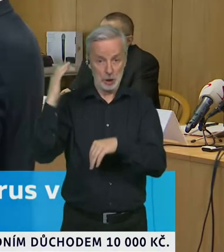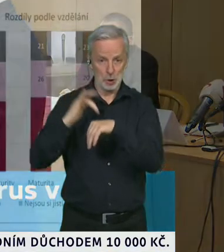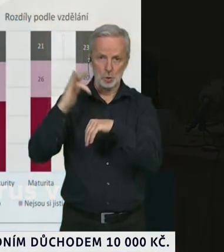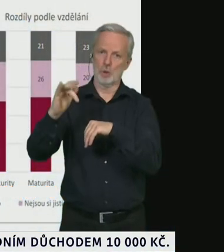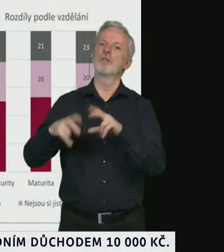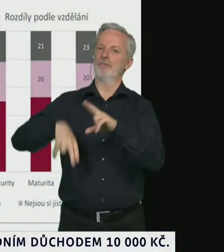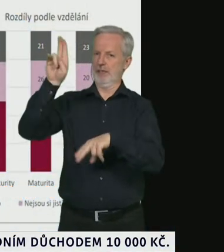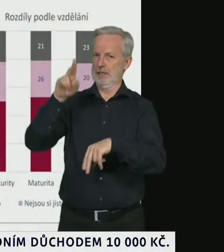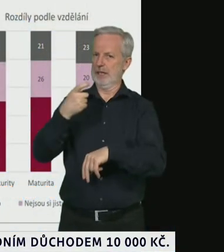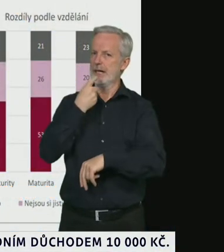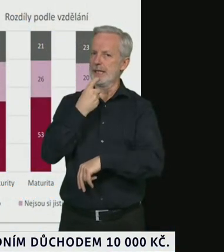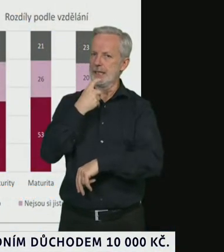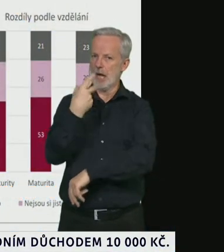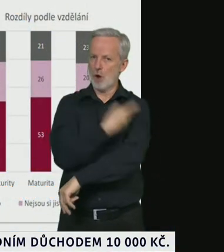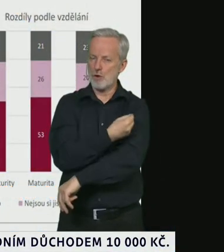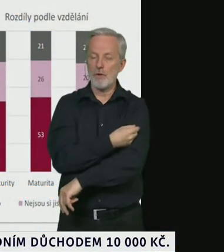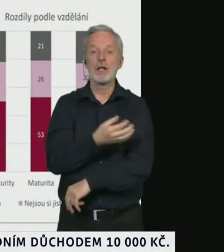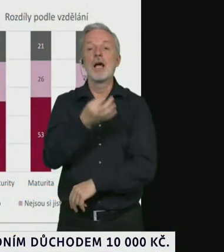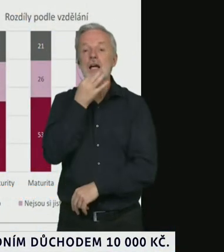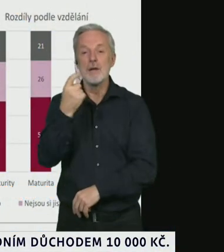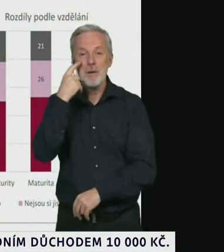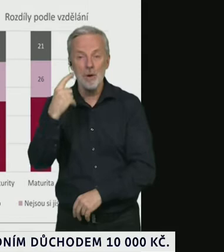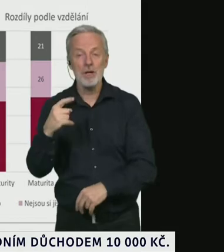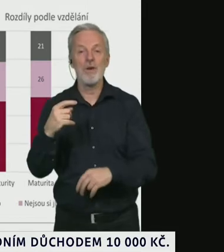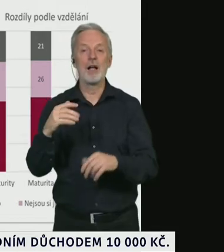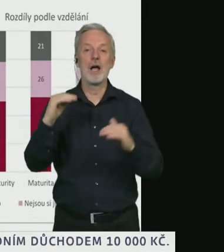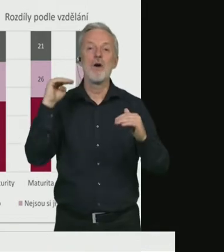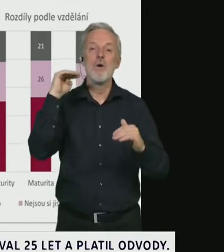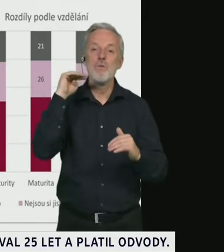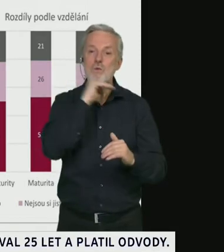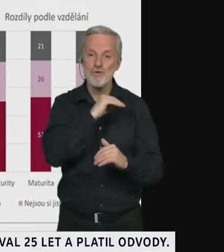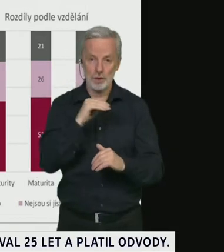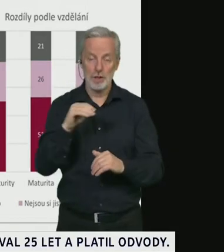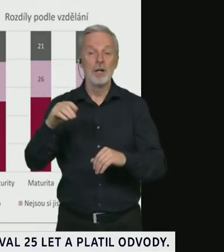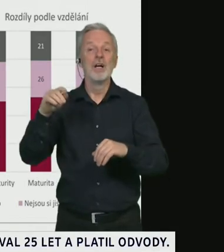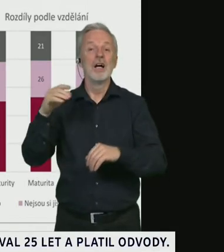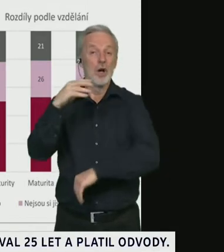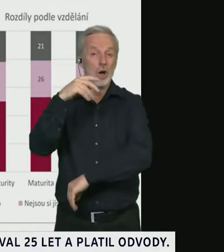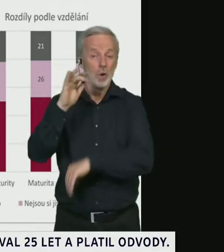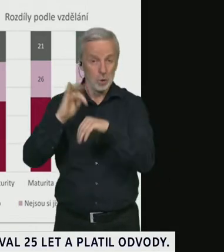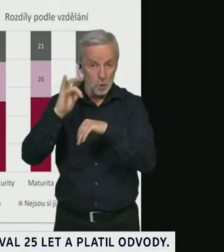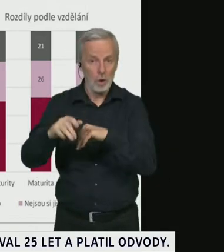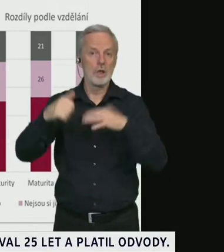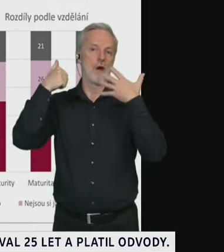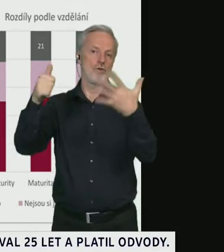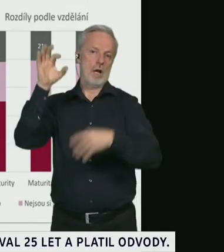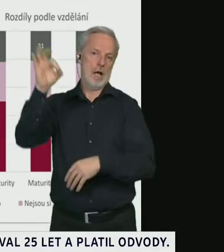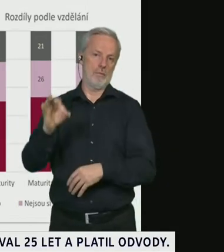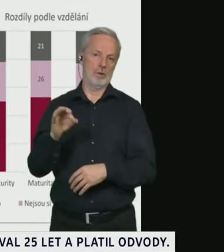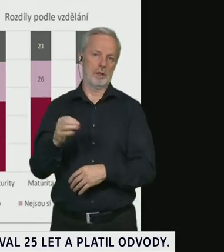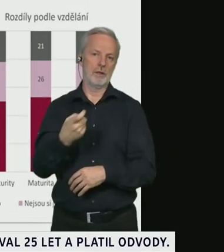podíváte na průměrný vzorek mužů, tak vlastně už teď by 60% lidí očkování doporučovalo.